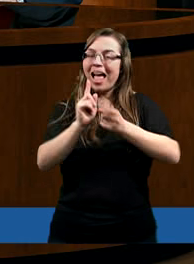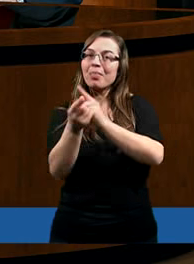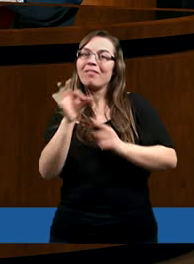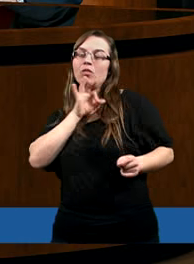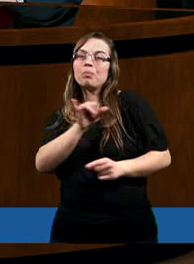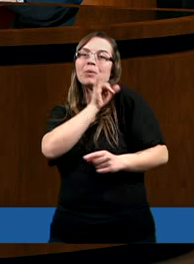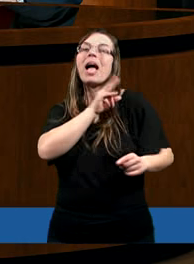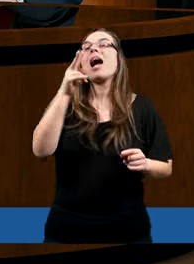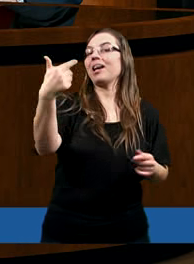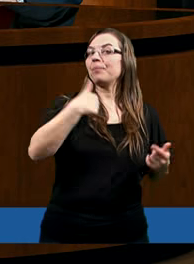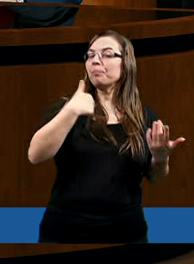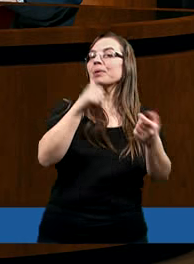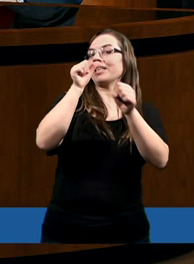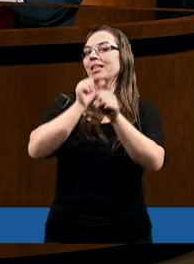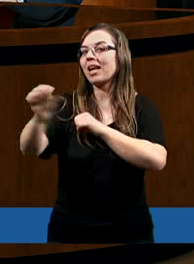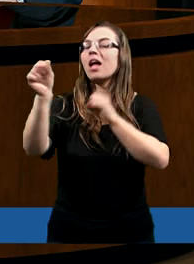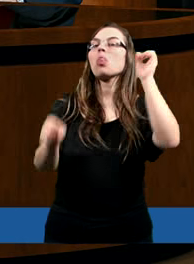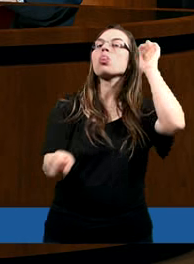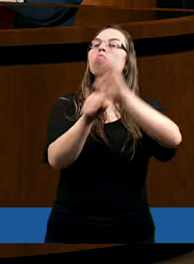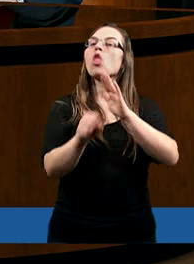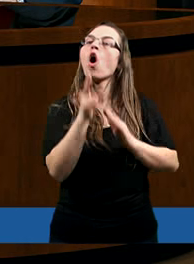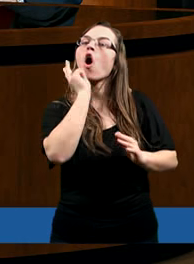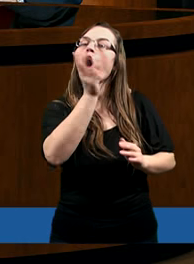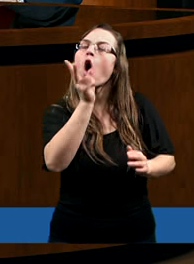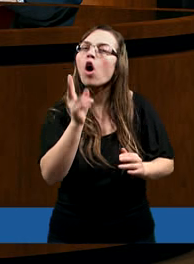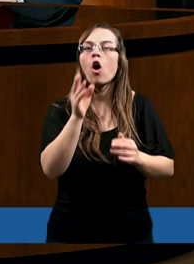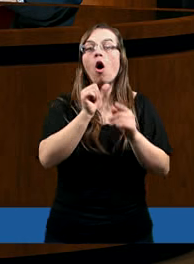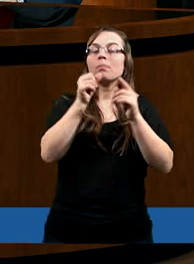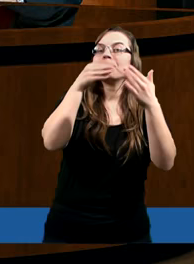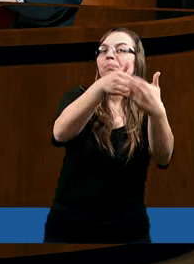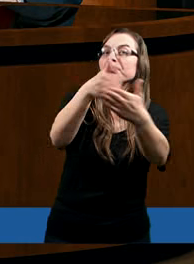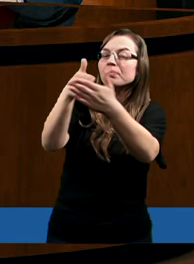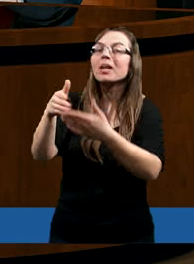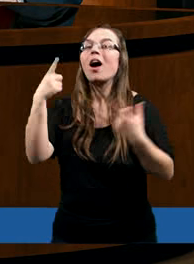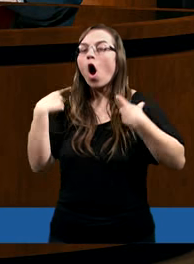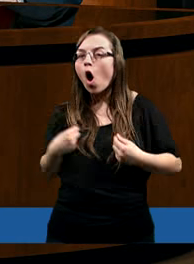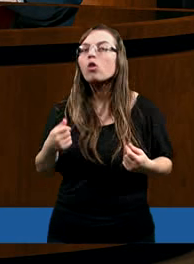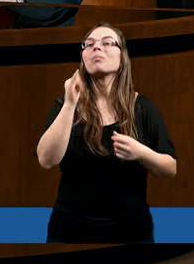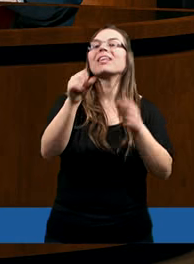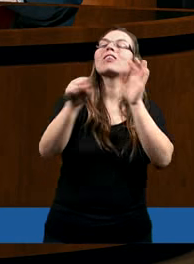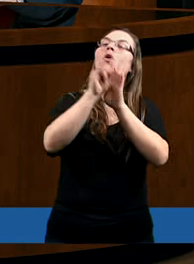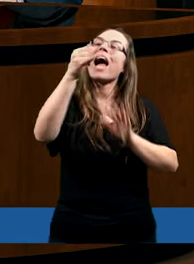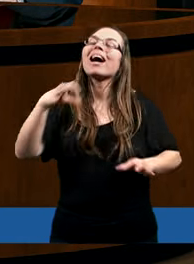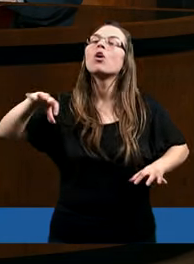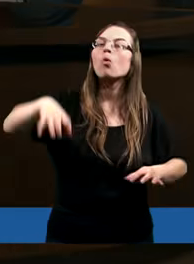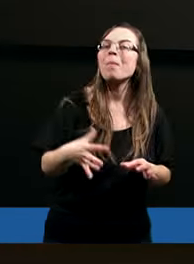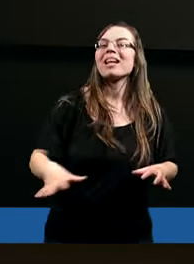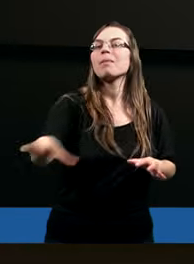następnie kim on jest, do kogo i jeszcze gdzie, do jakich grup tych społecznych.